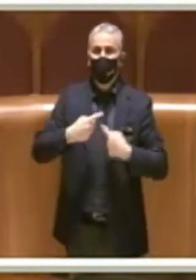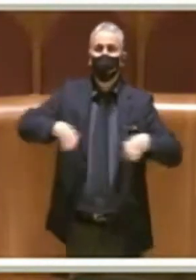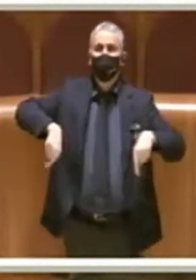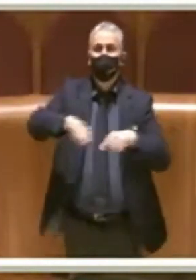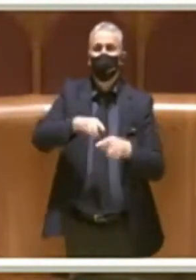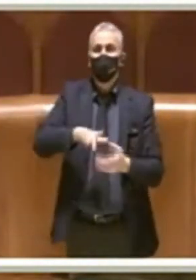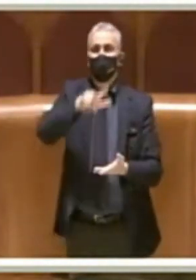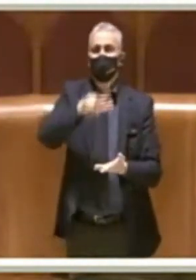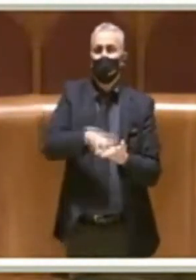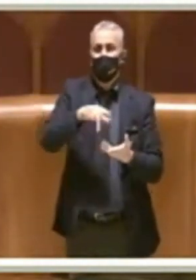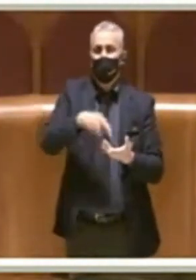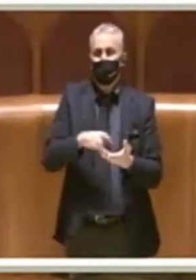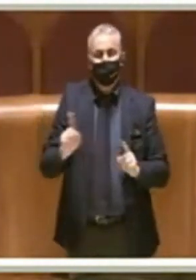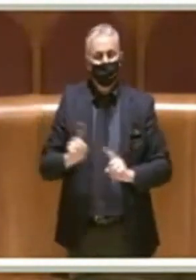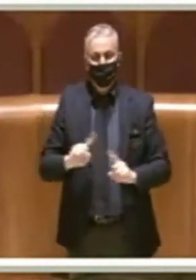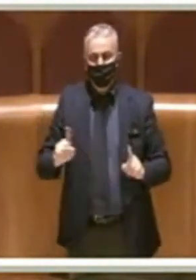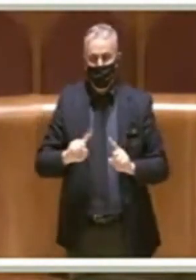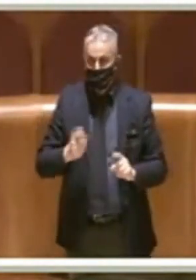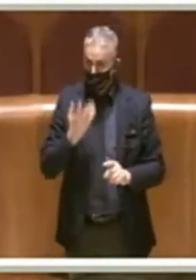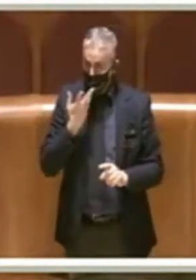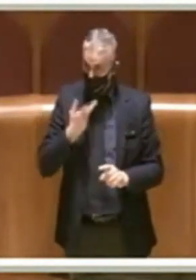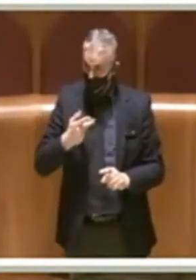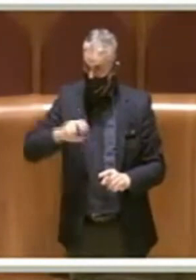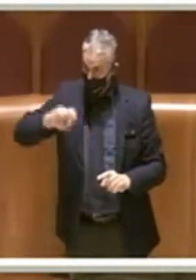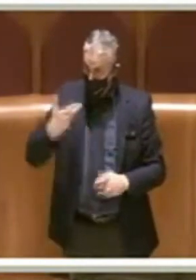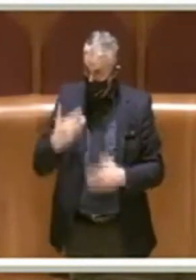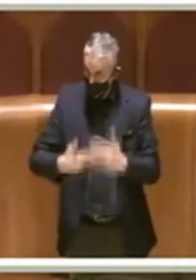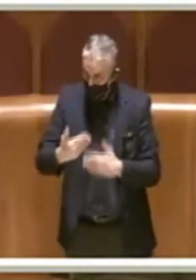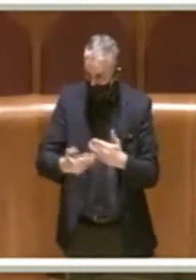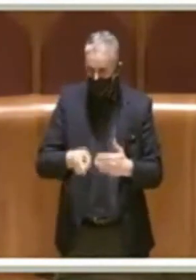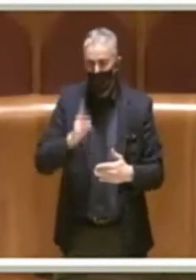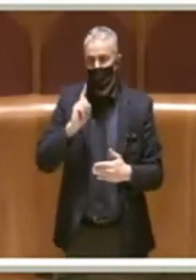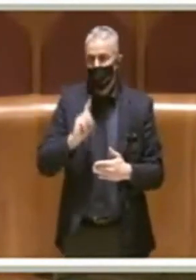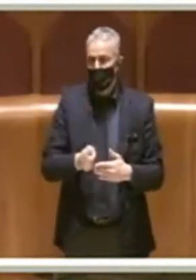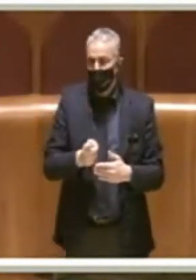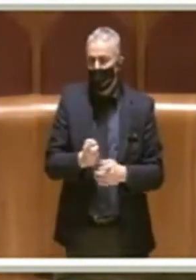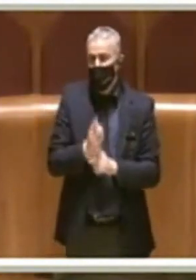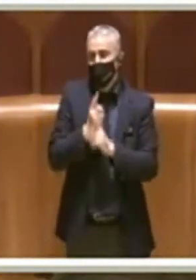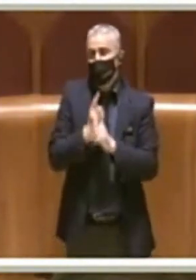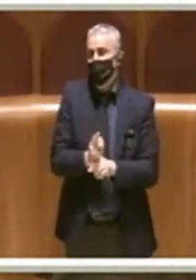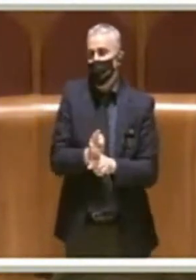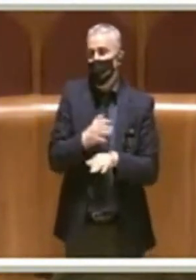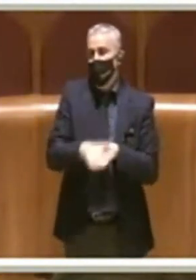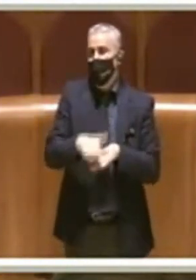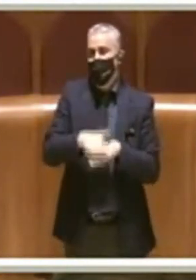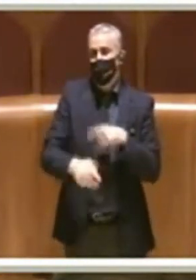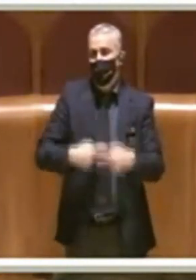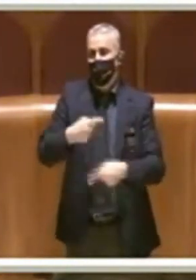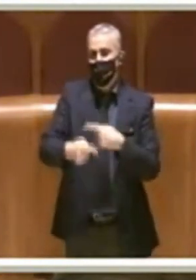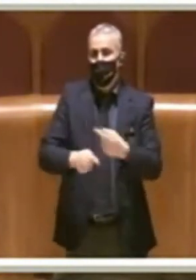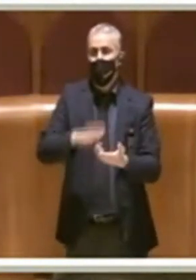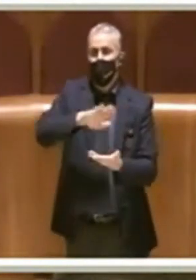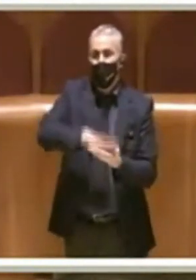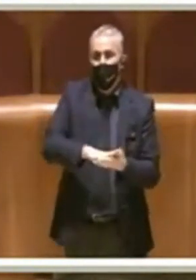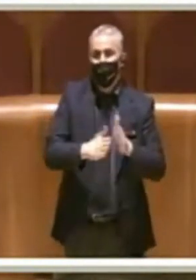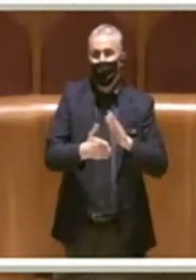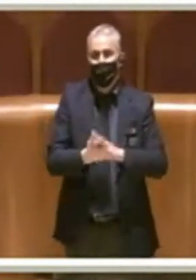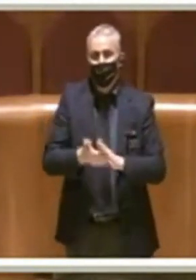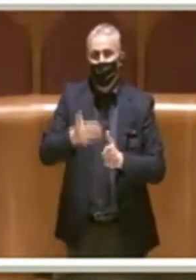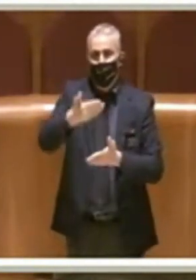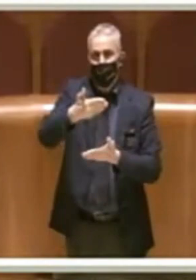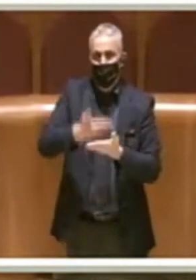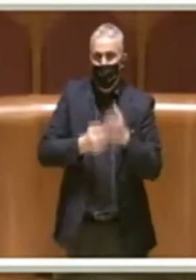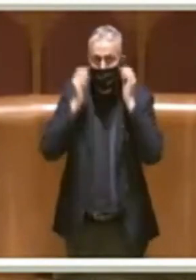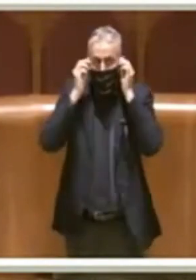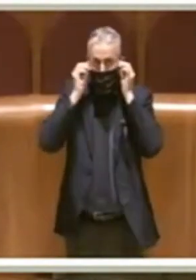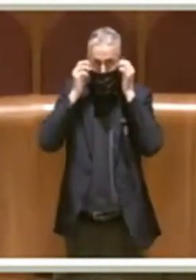semplicemente ottemperare alle modalità canoniche, quindi stipulare una convenzione che è un attempimento